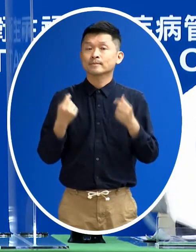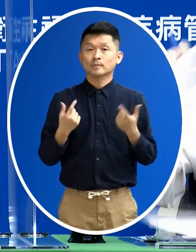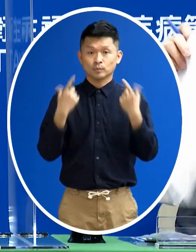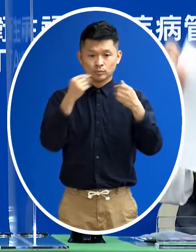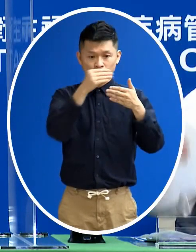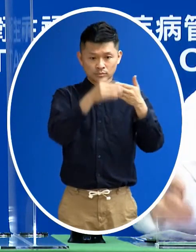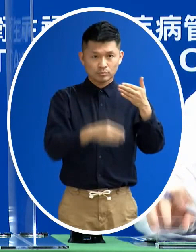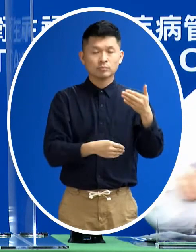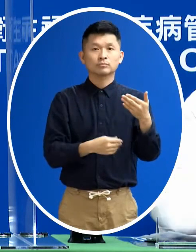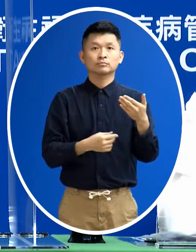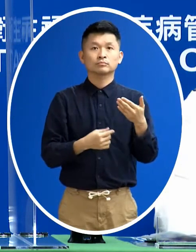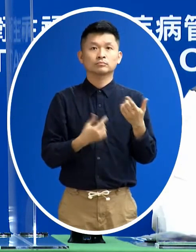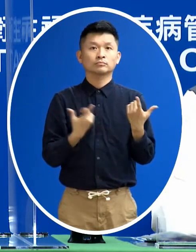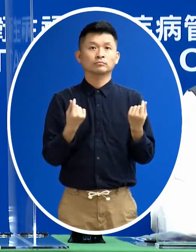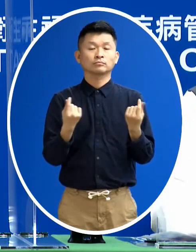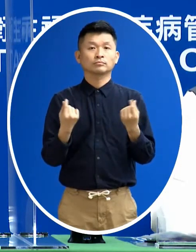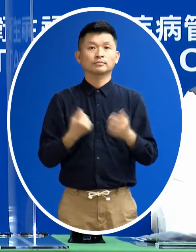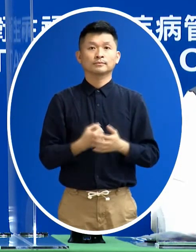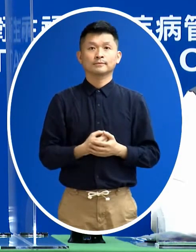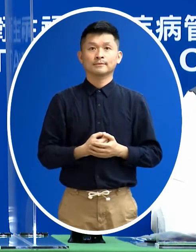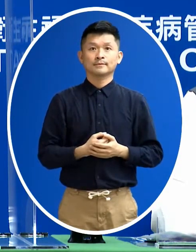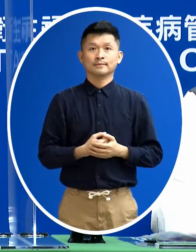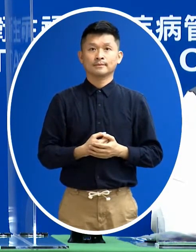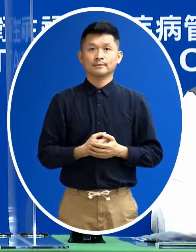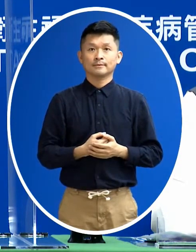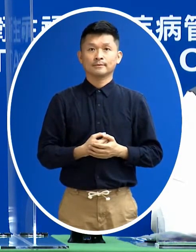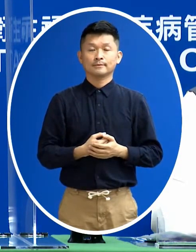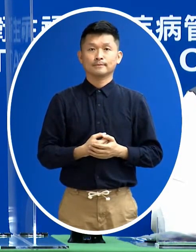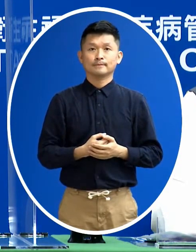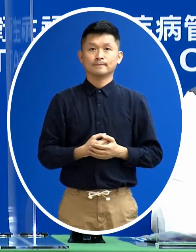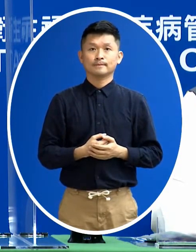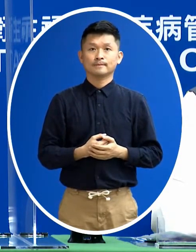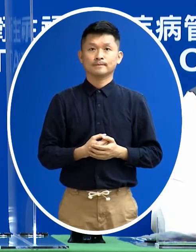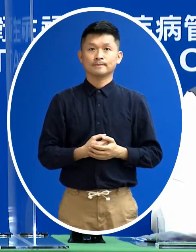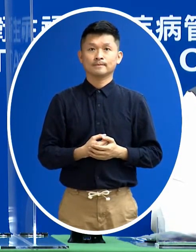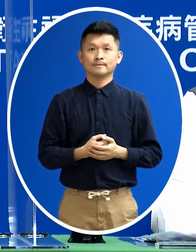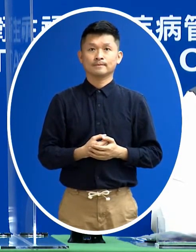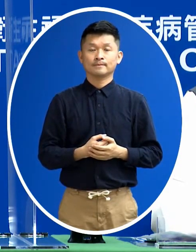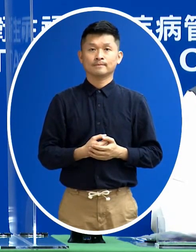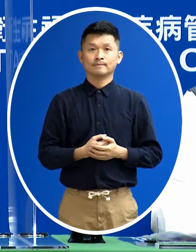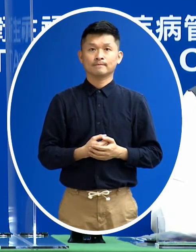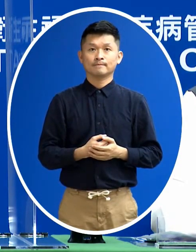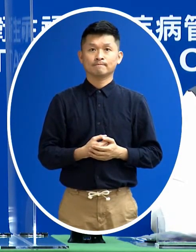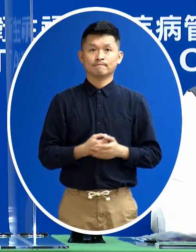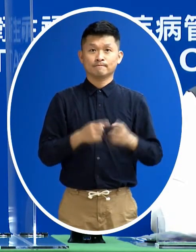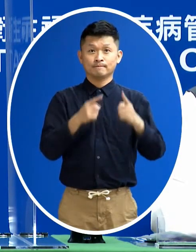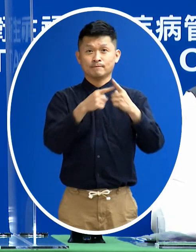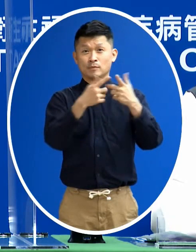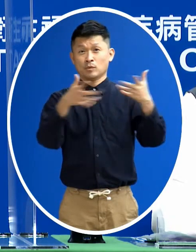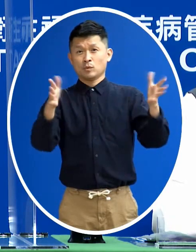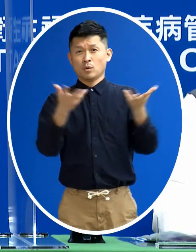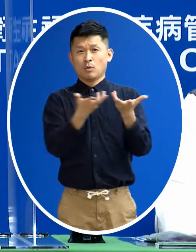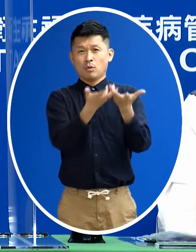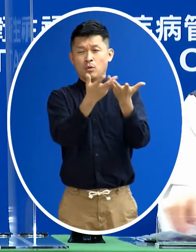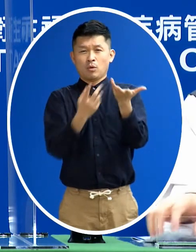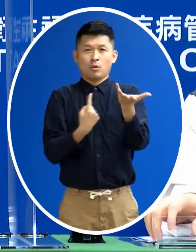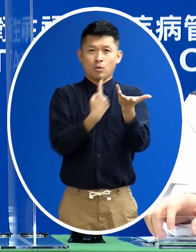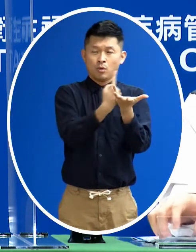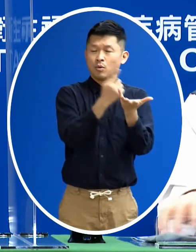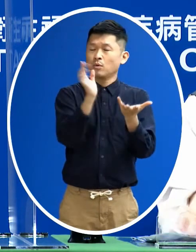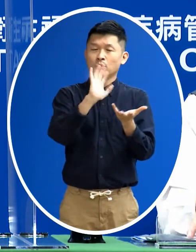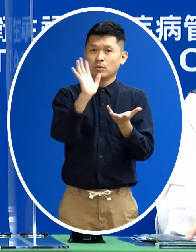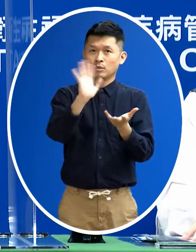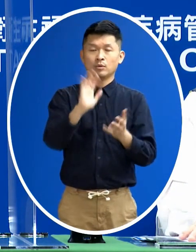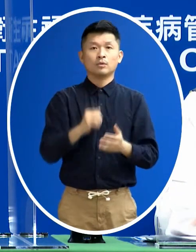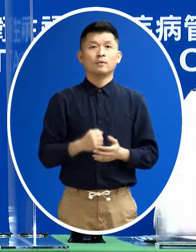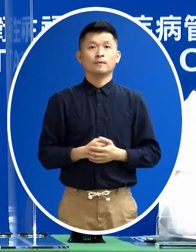性的嘛就是說大概就就是說大家就是說這樣 儘量不要到人潮擁擠的地方 太過擁